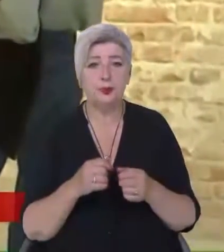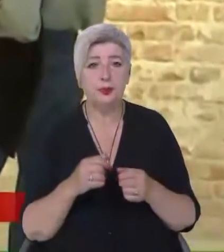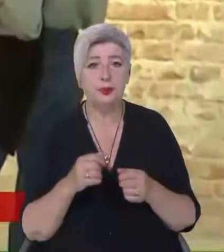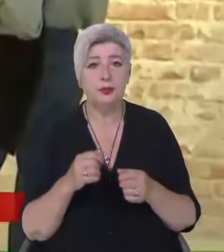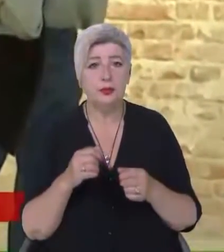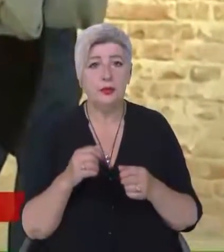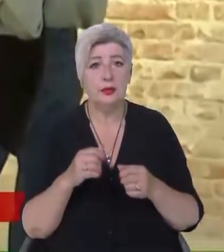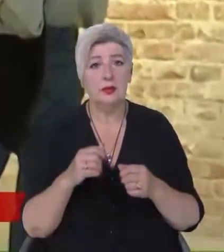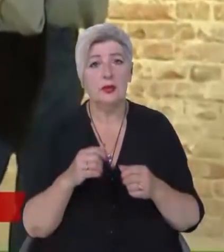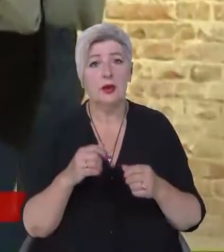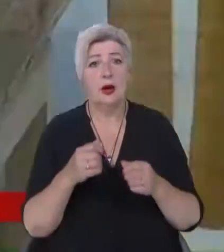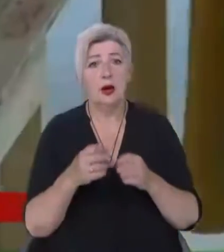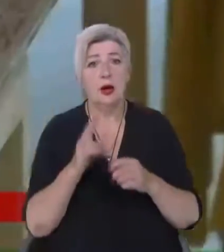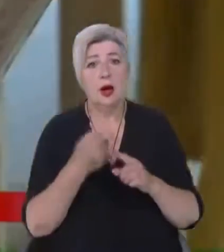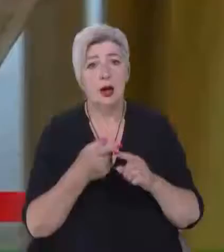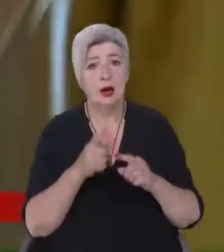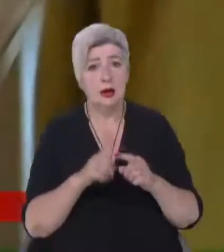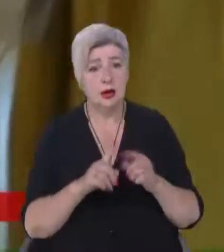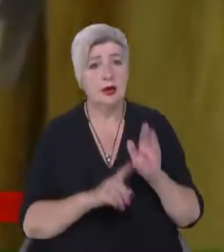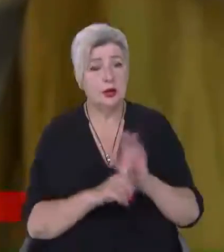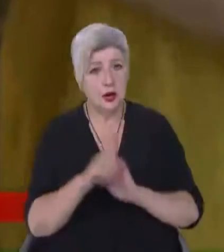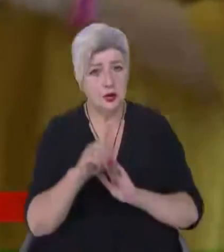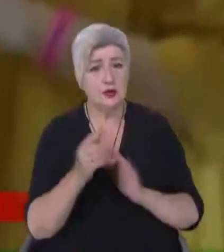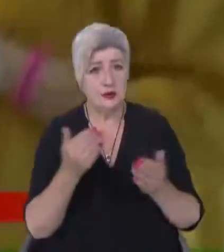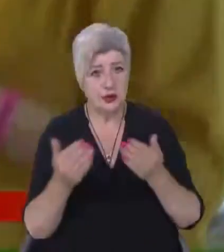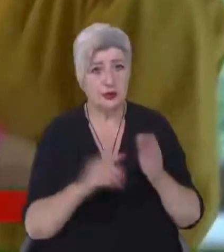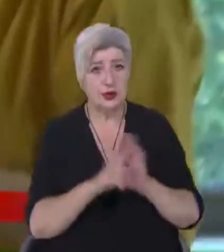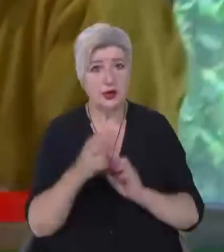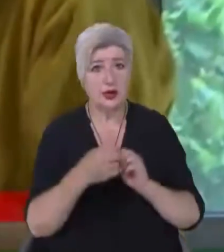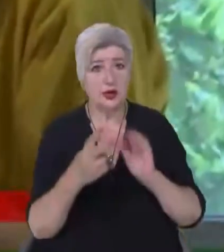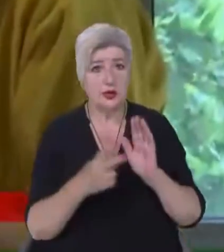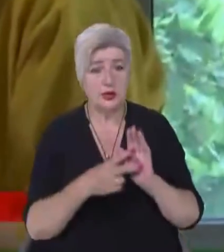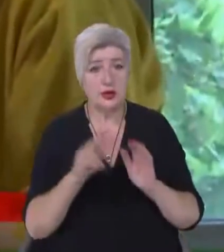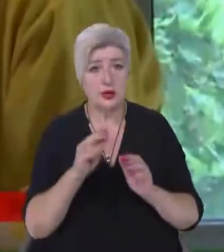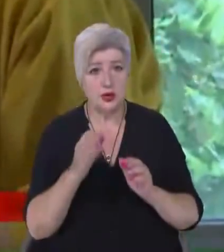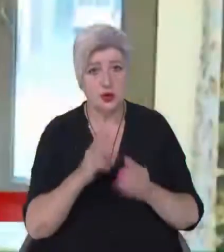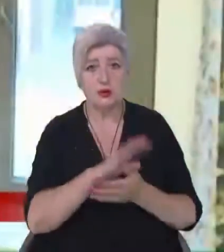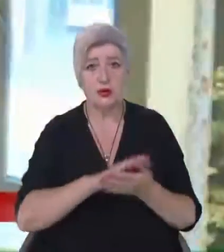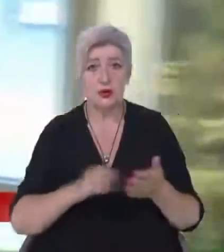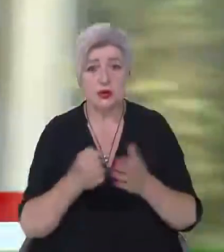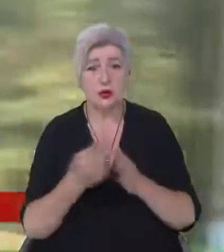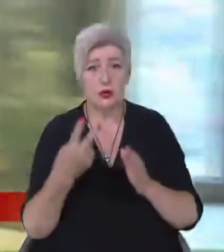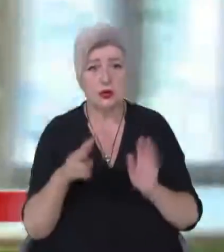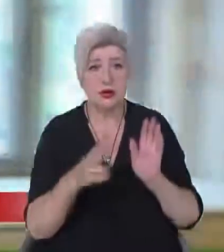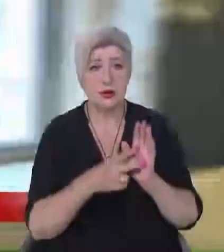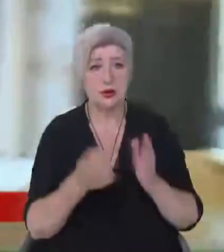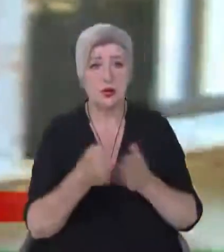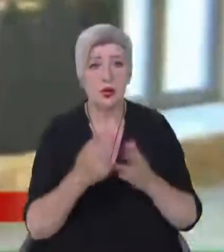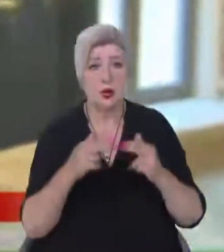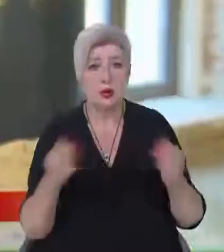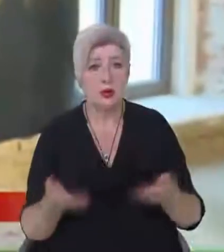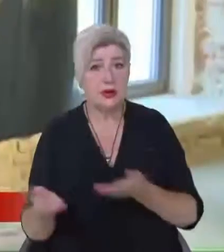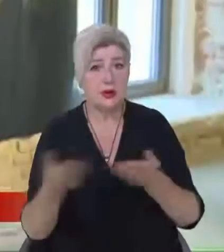мистецтва. Це конструкція, який стартував 17 червня і триватиме до 27-го. До Дніпра запросило 20